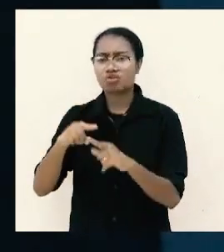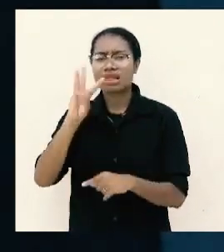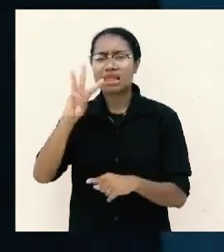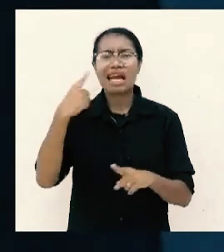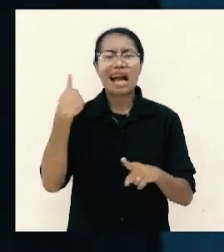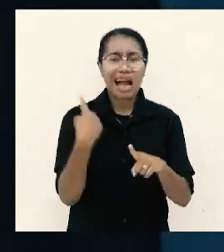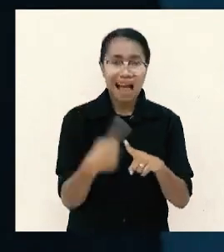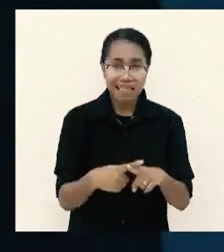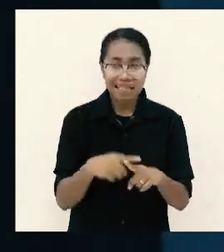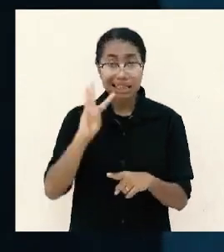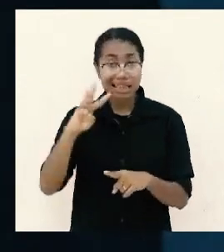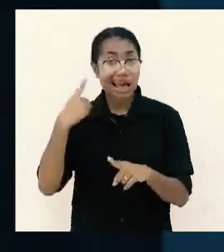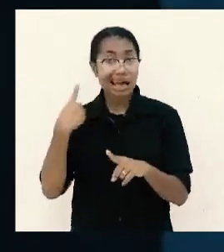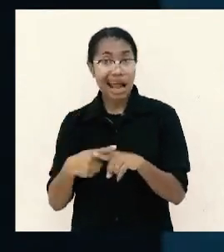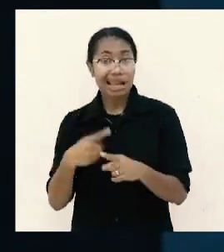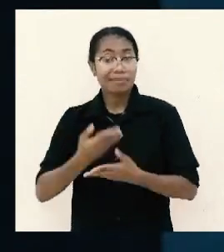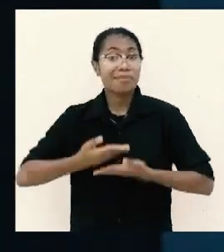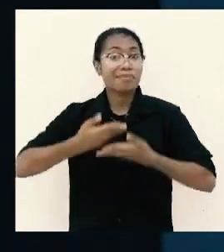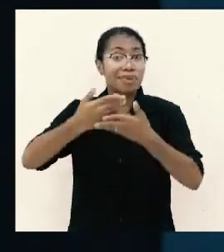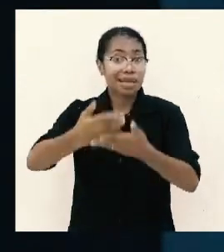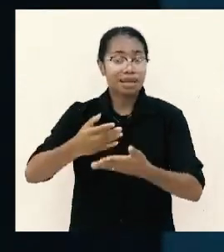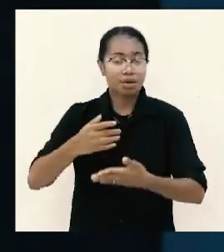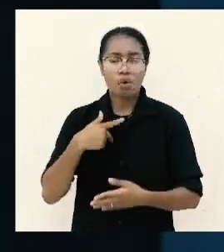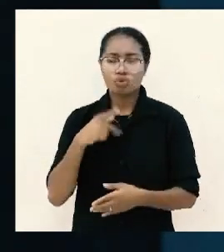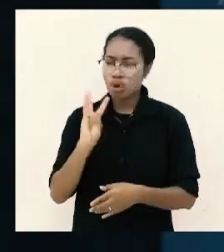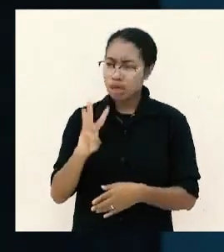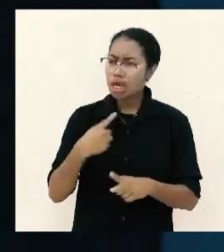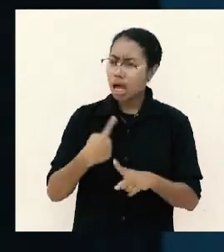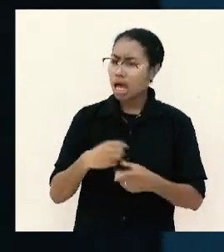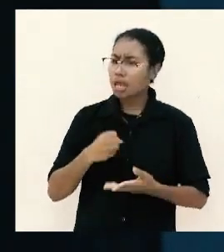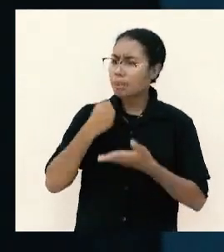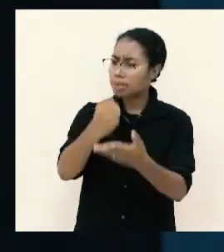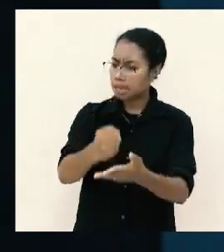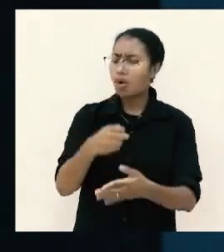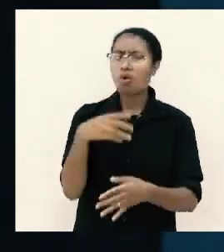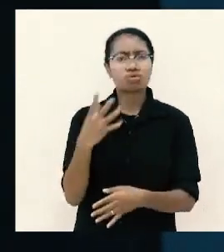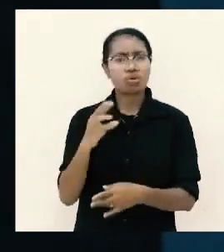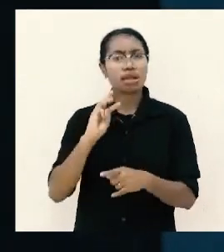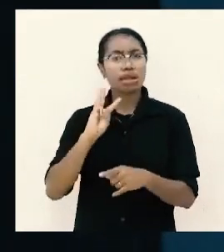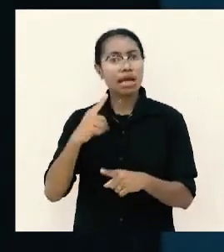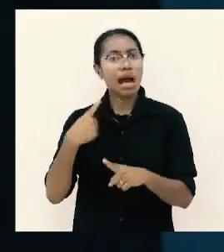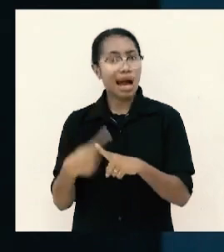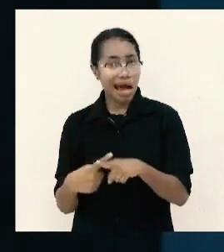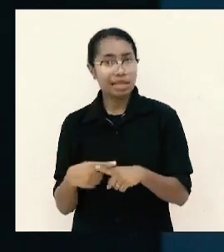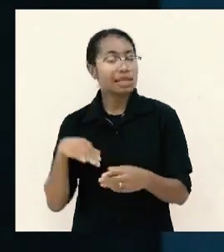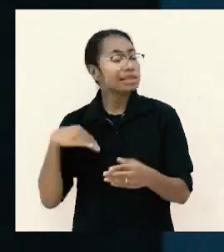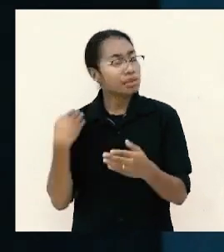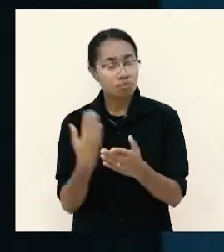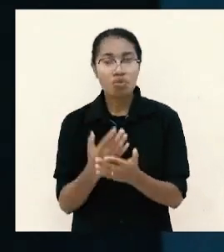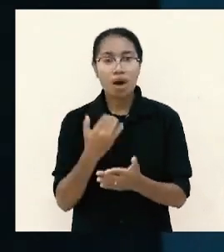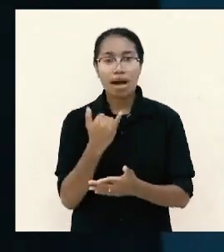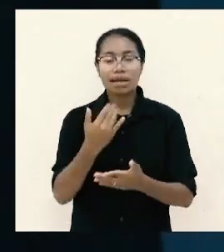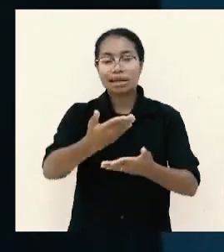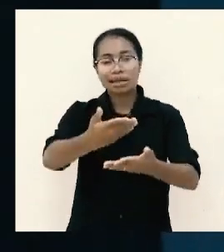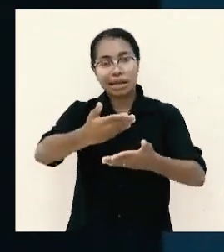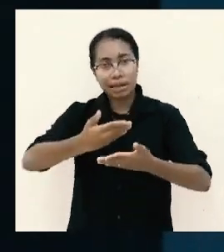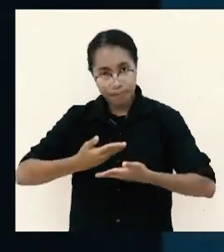minimal tiga kali memberi dan tiga kali pemberian semuanya diterima oleh